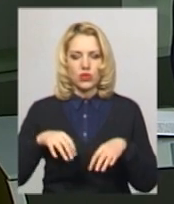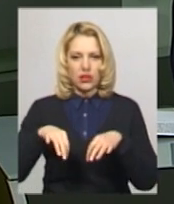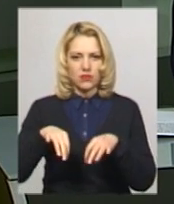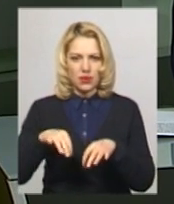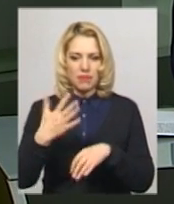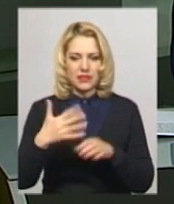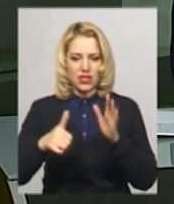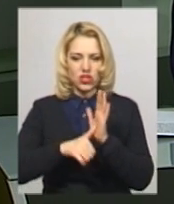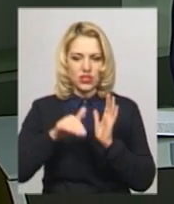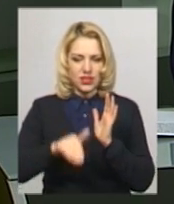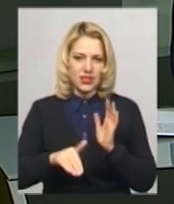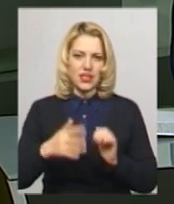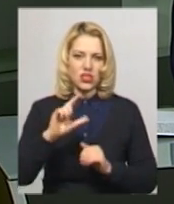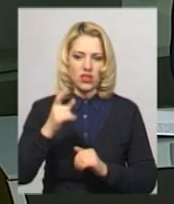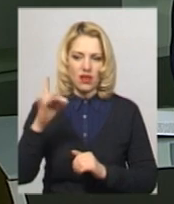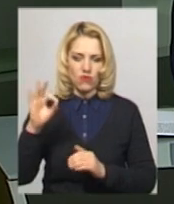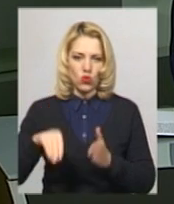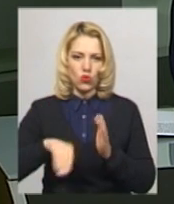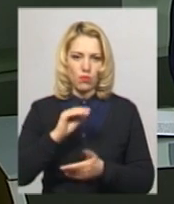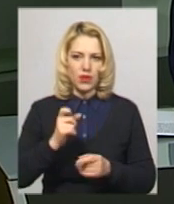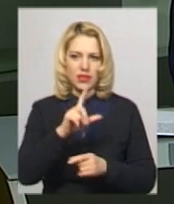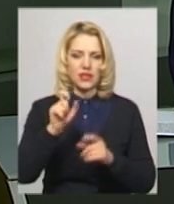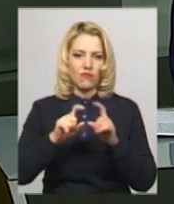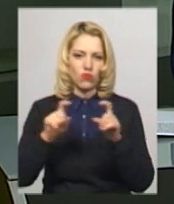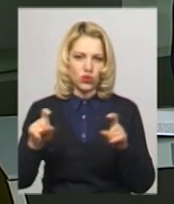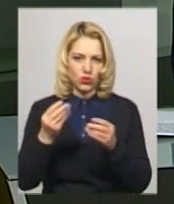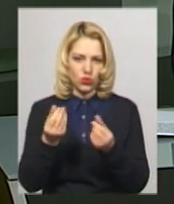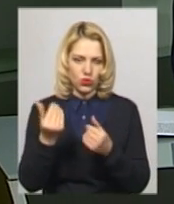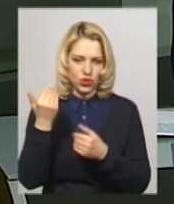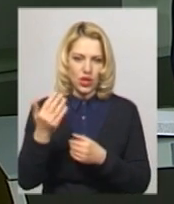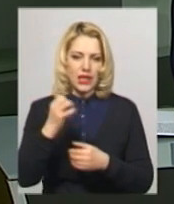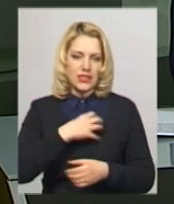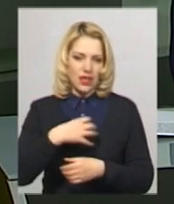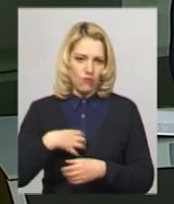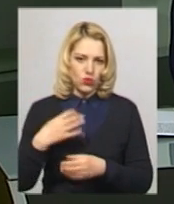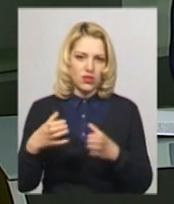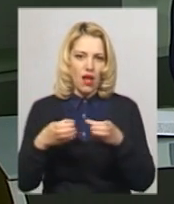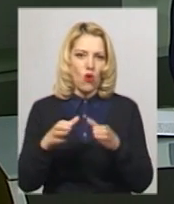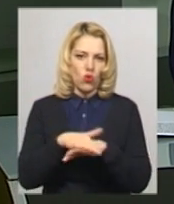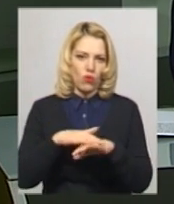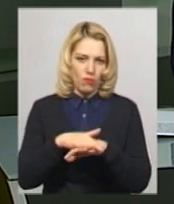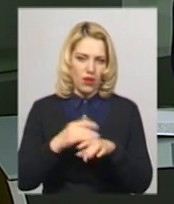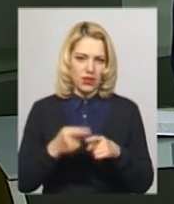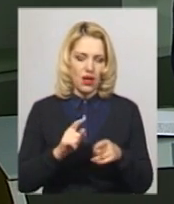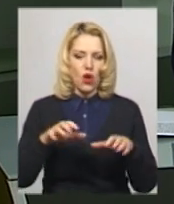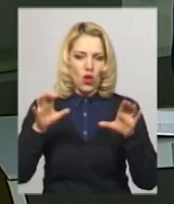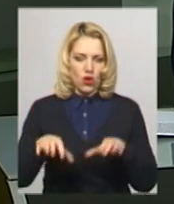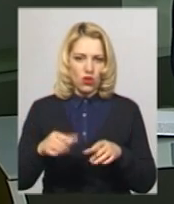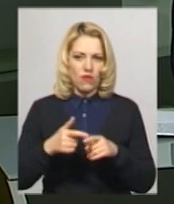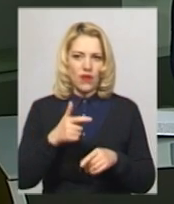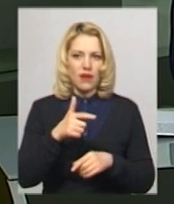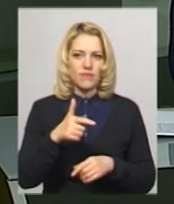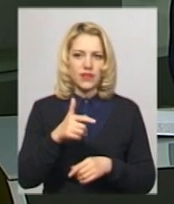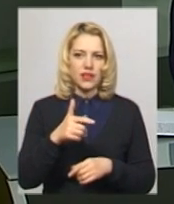євро. Купили його за грантові гроші фонду «Юліт» в Україні та Славутської громади. За словами міського голови Василя Сидора, з міського